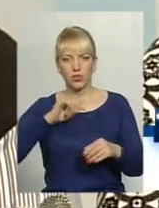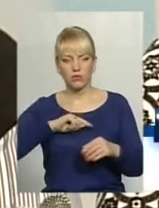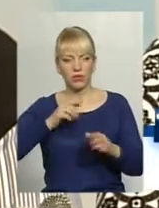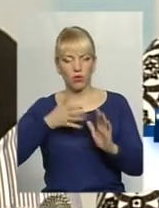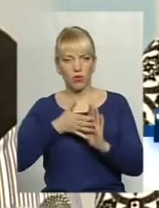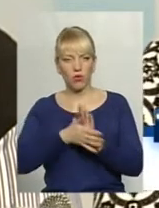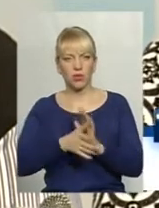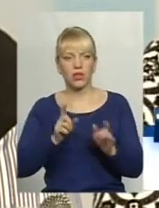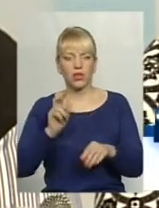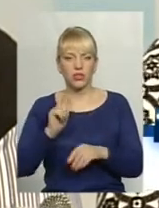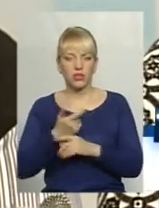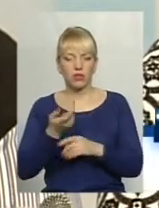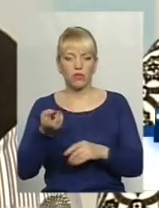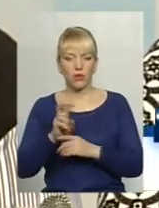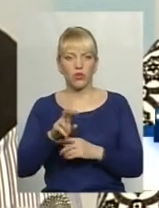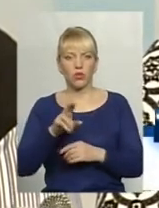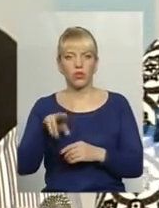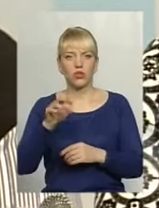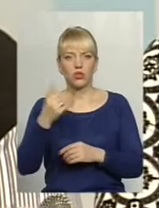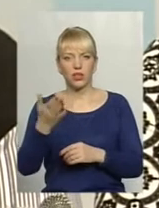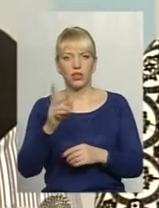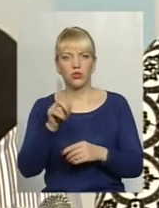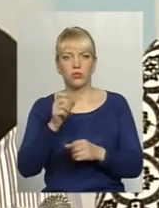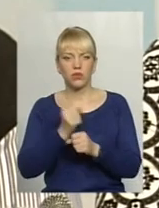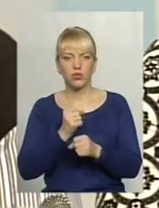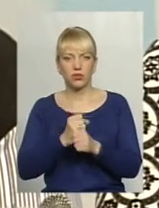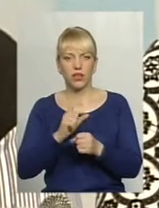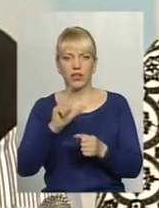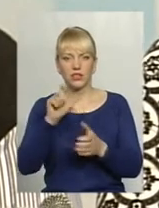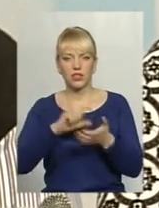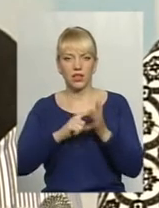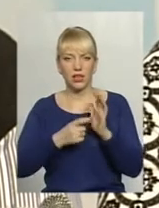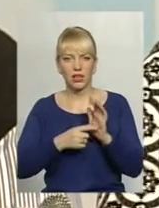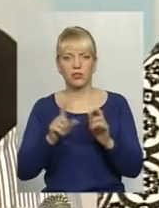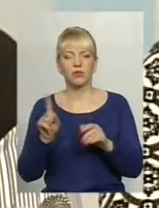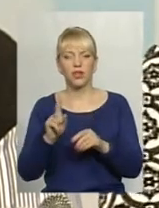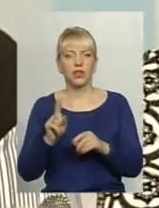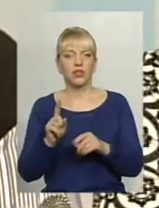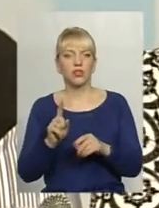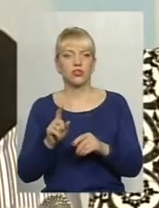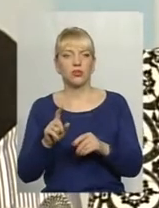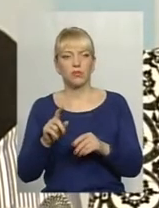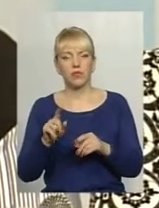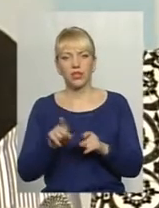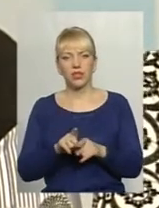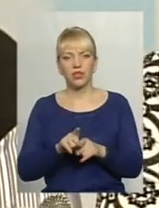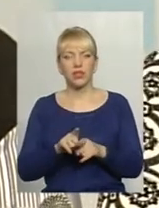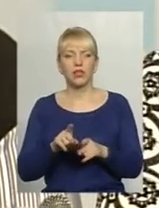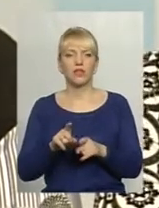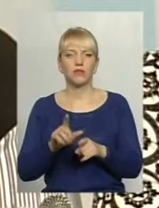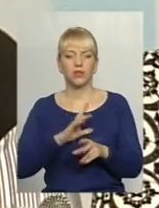приходили до них і працювали з класом, вже на такі теми, як подолання